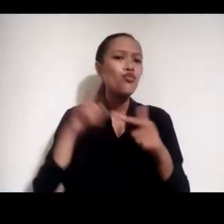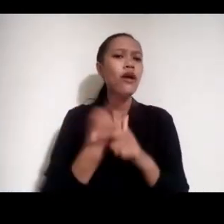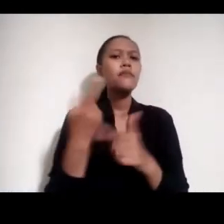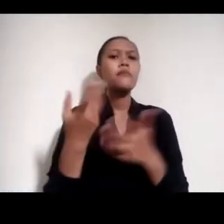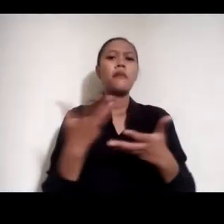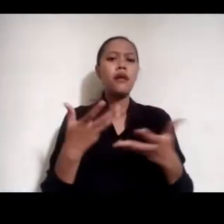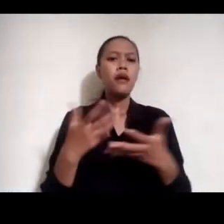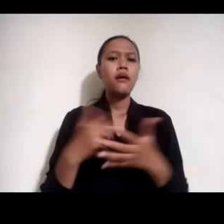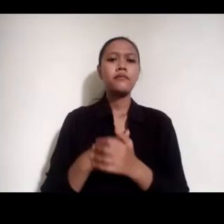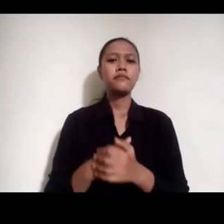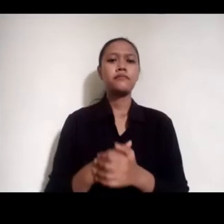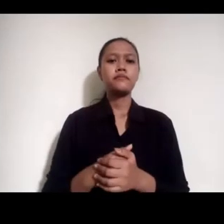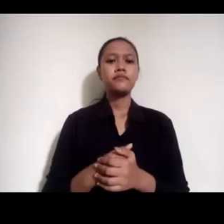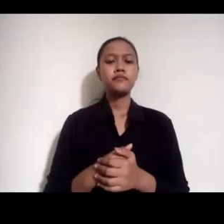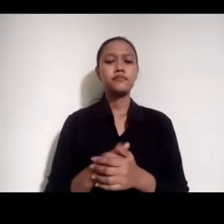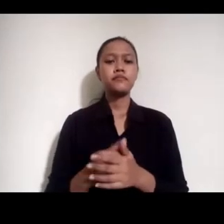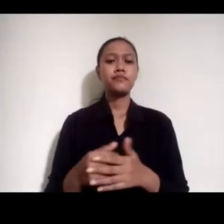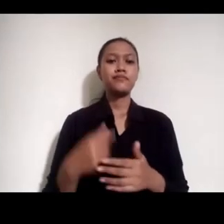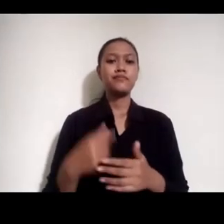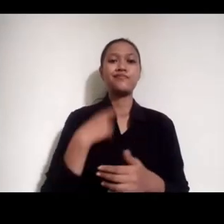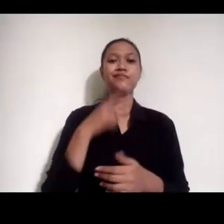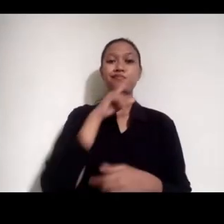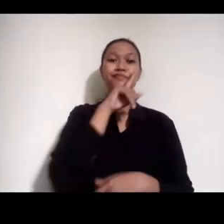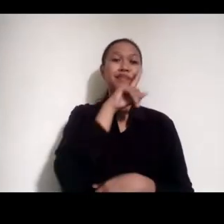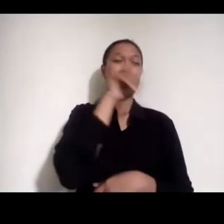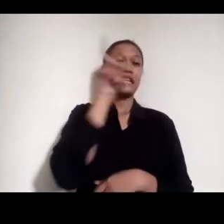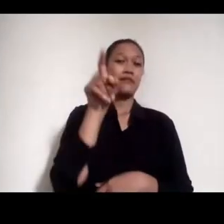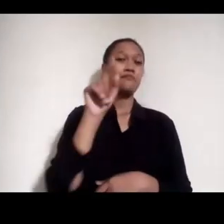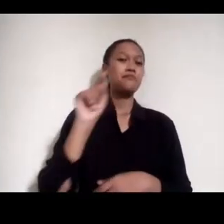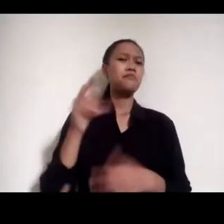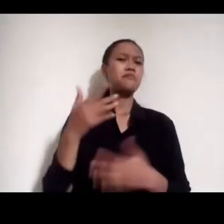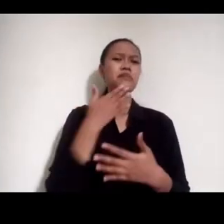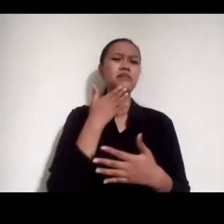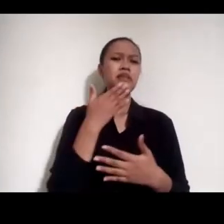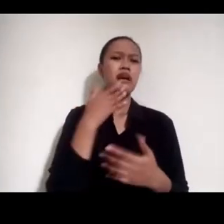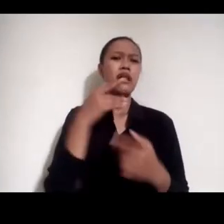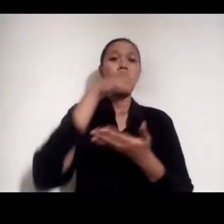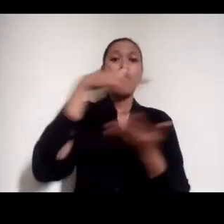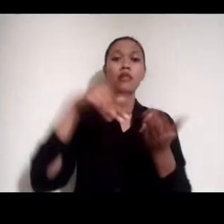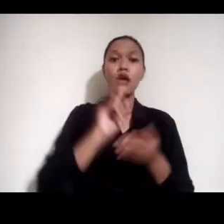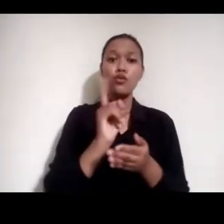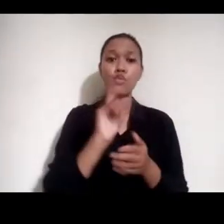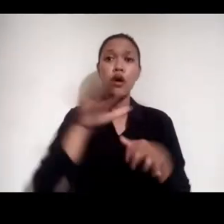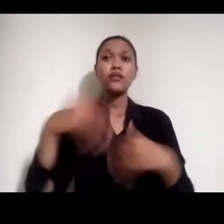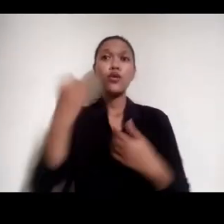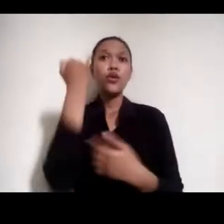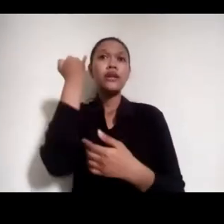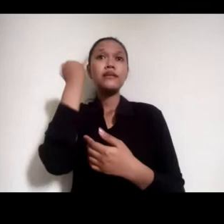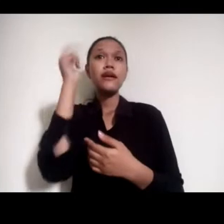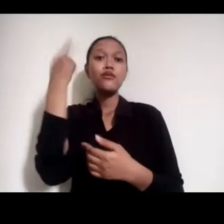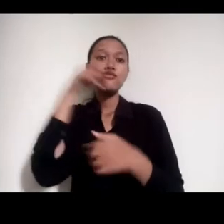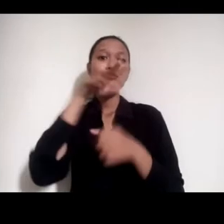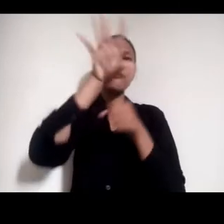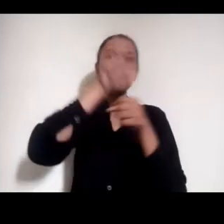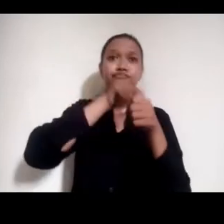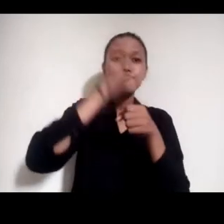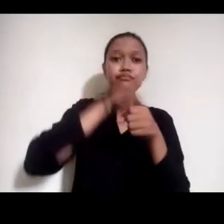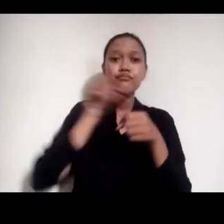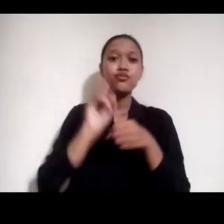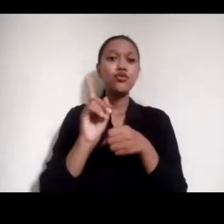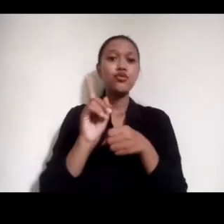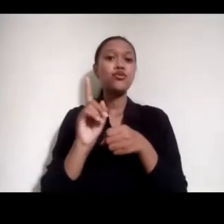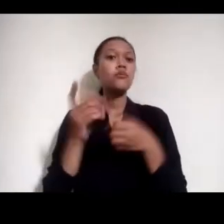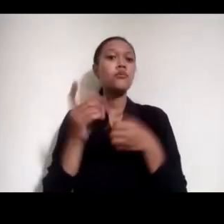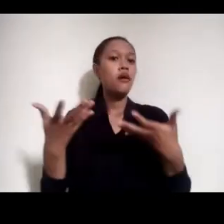Nah Pertanyaan Biasanya Mana dulu Data dulu Atau Liputan dulu Kita harus Dapat data